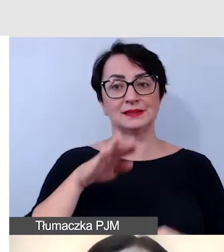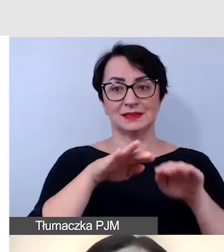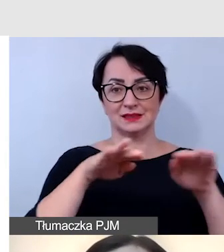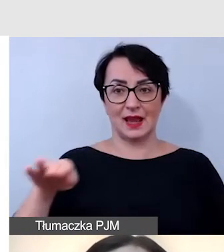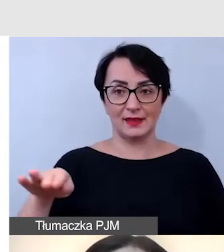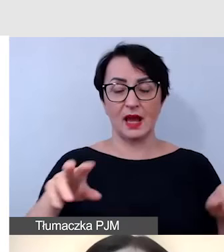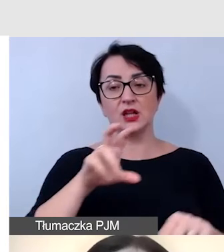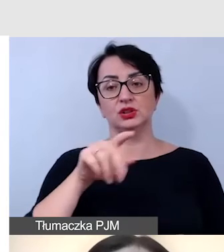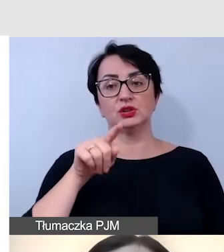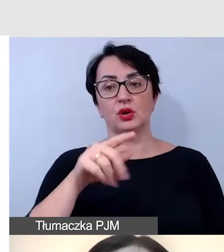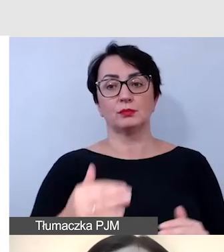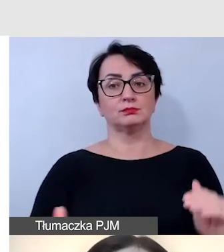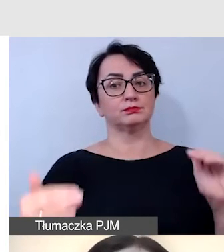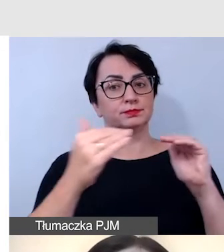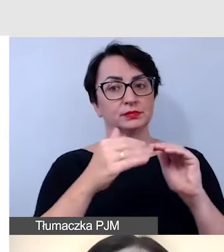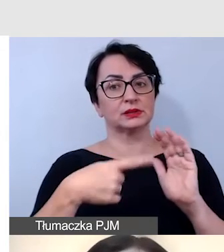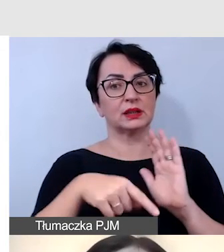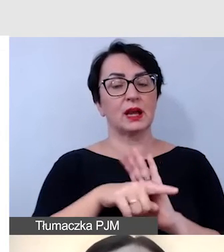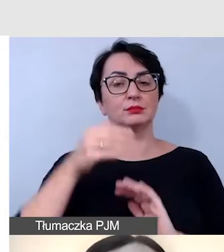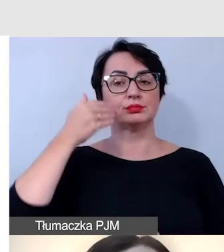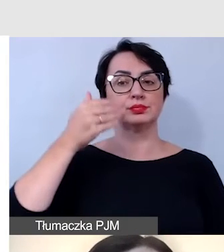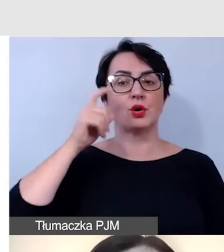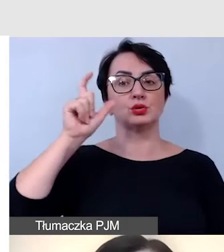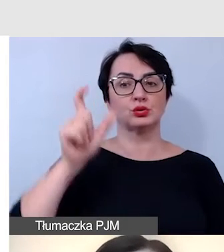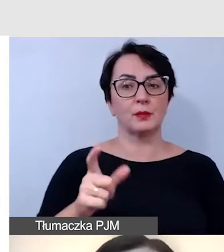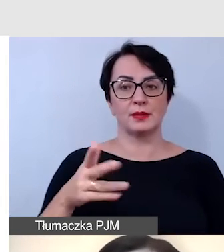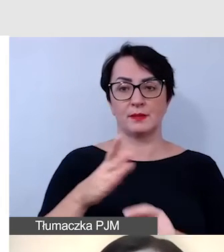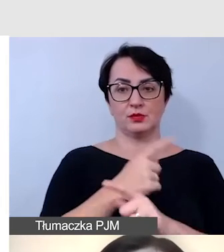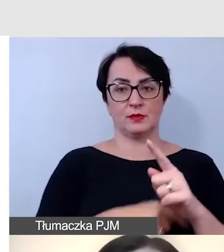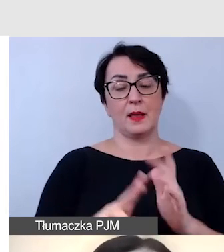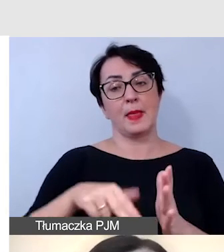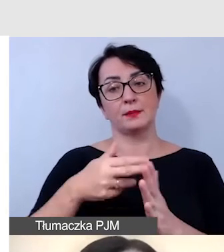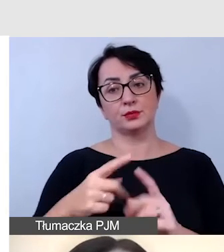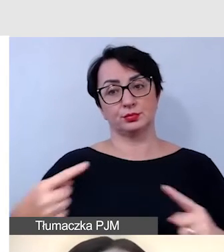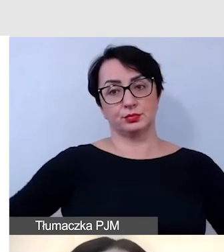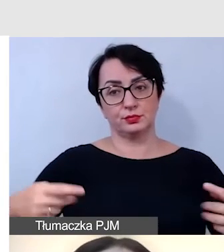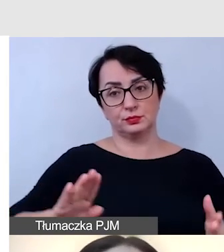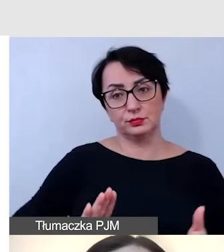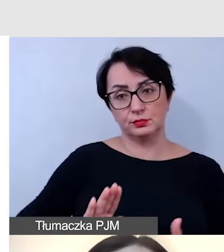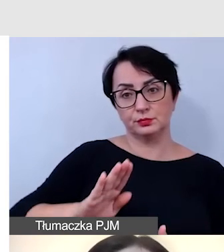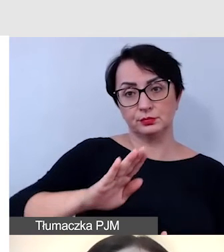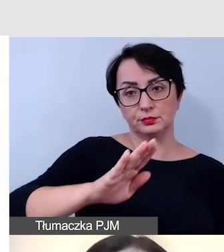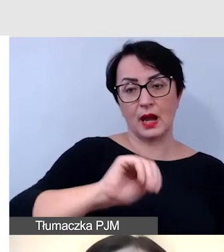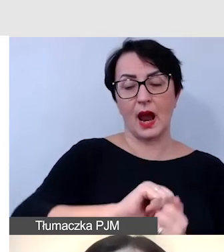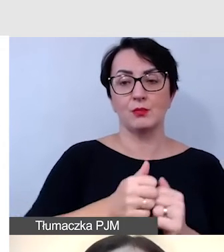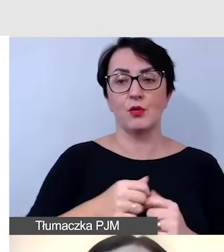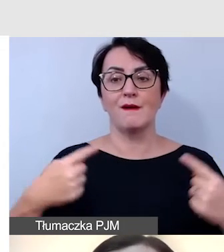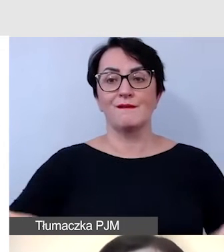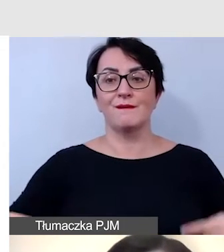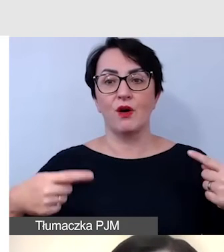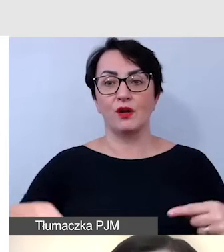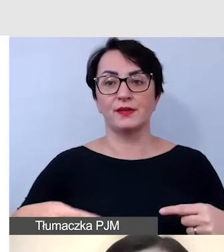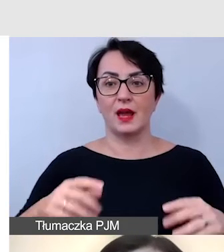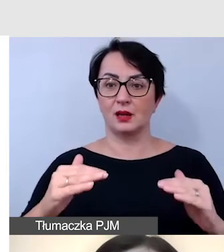jest przystosowana do potrzeb prelegentów z niepełnosprawnościami. Na przykład, czy jest podjazd, czy fotele są ustawione na wysokości wózka,